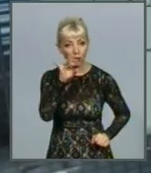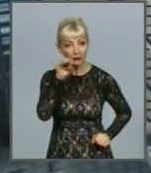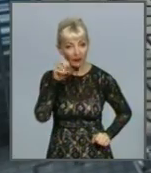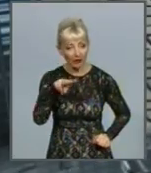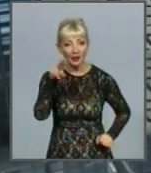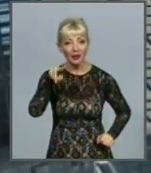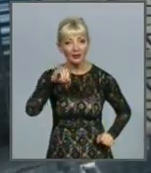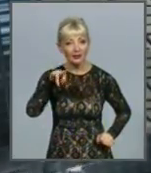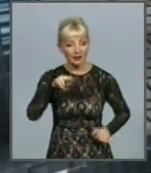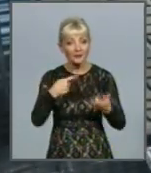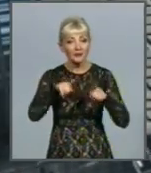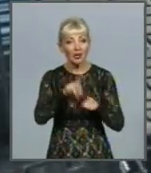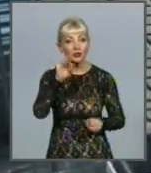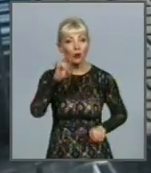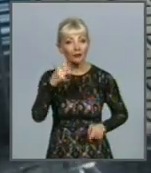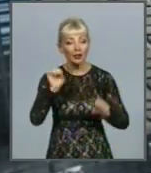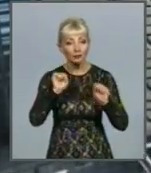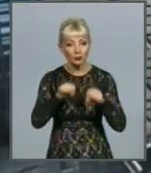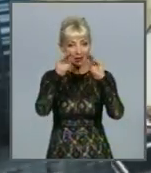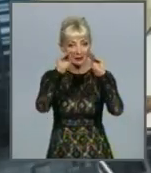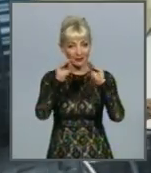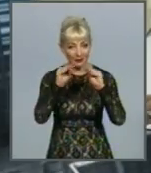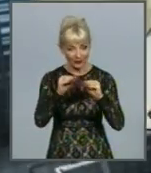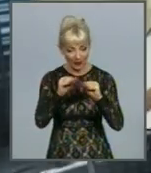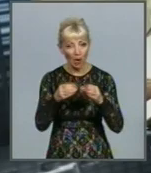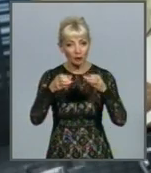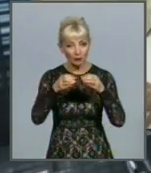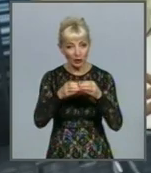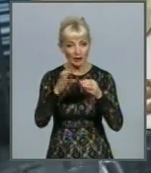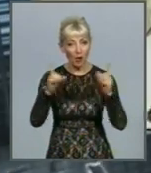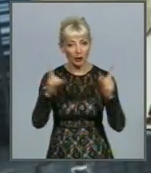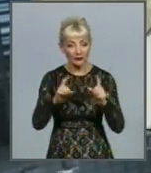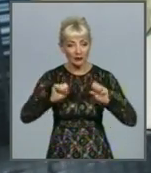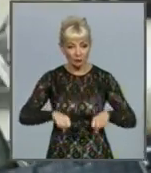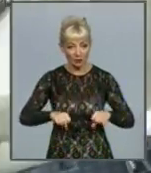«Дія». Також онлайн можна зареєструвати товариство з обмеженою відповідальністю.